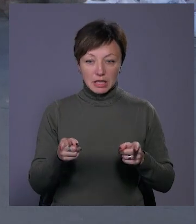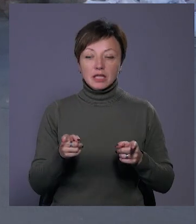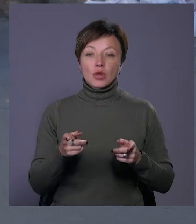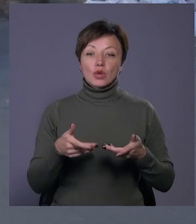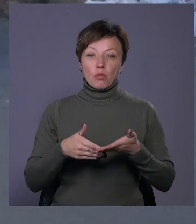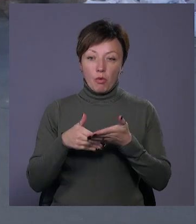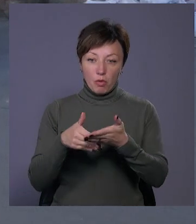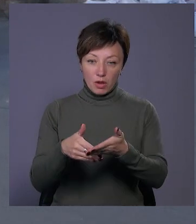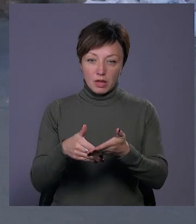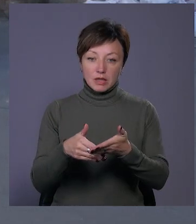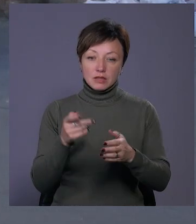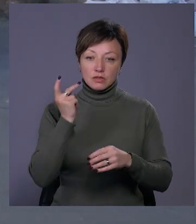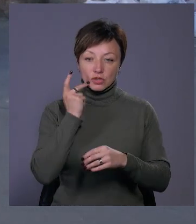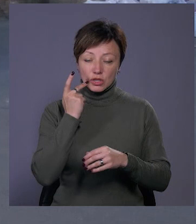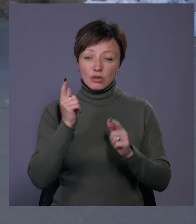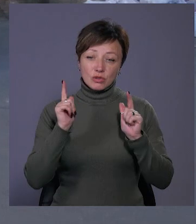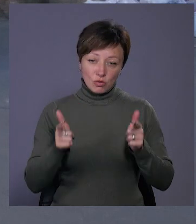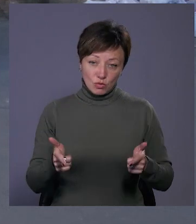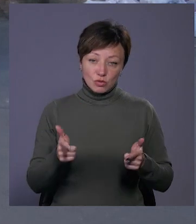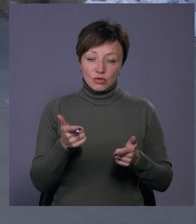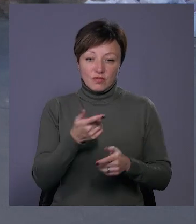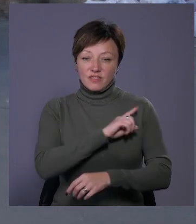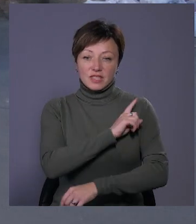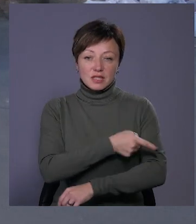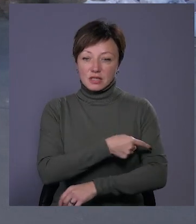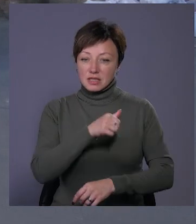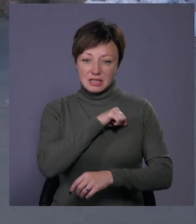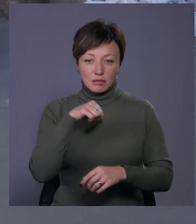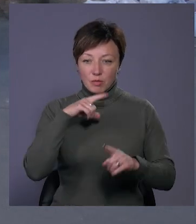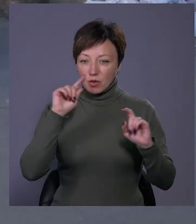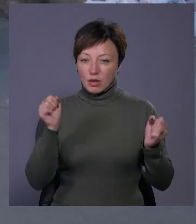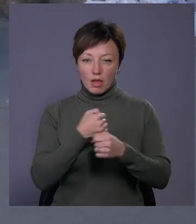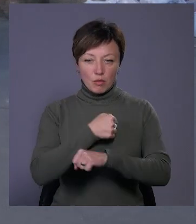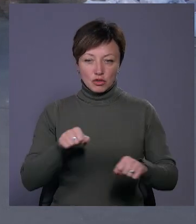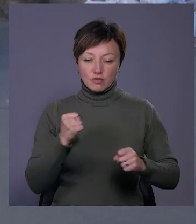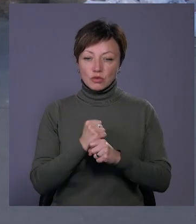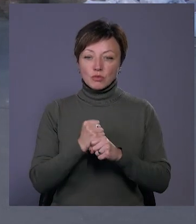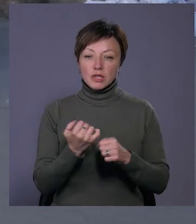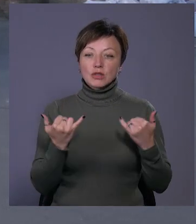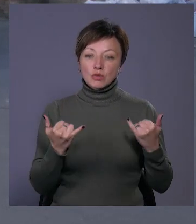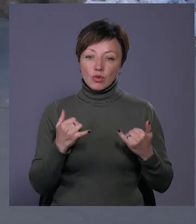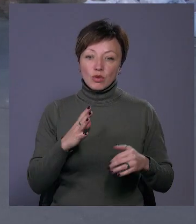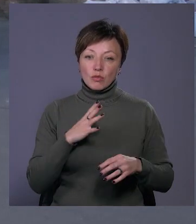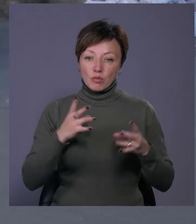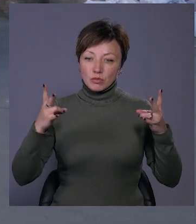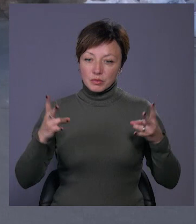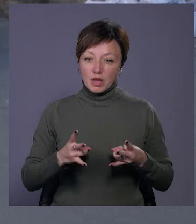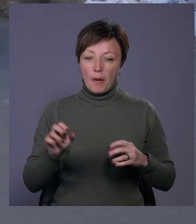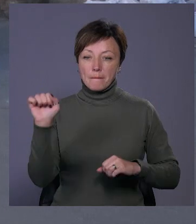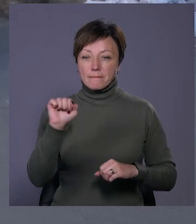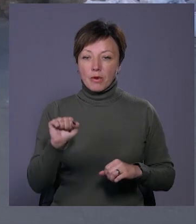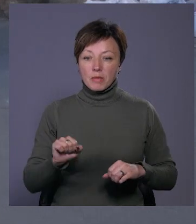допомогли. Зазвичай вони згоджуються через те, що фізично самому це неможливо зробити. Сьогодні був запит на миття вікон.